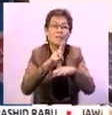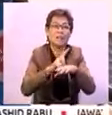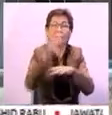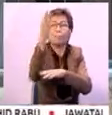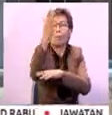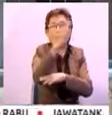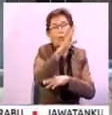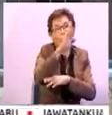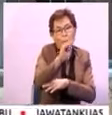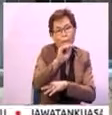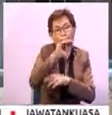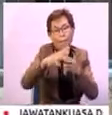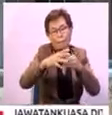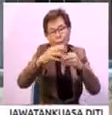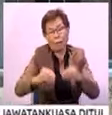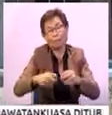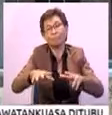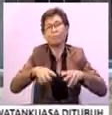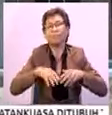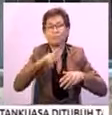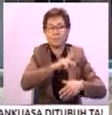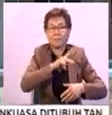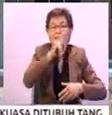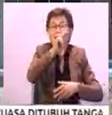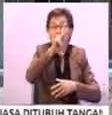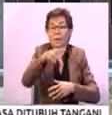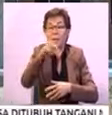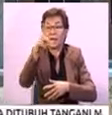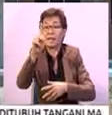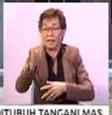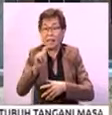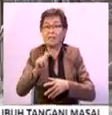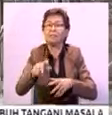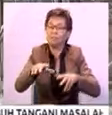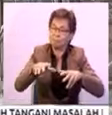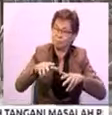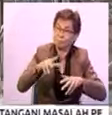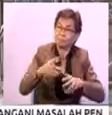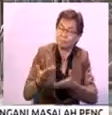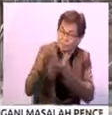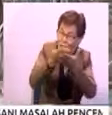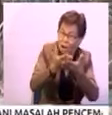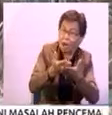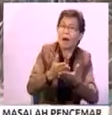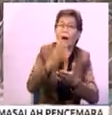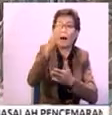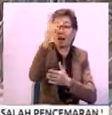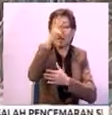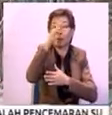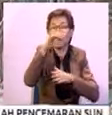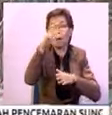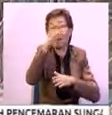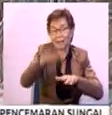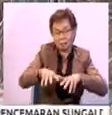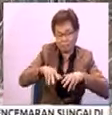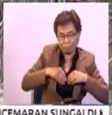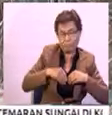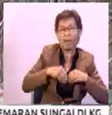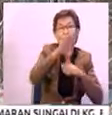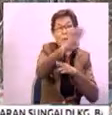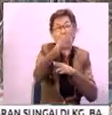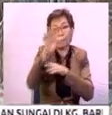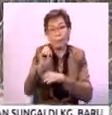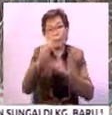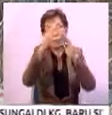Pokok Mangga. Sebagai menyahut gesaan Kementerian Perumahan dan Kerajaan Tempatan KPKT berhubung isu perumahan B40